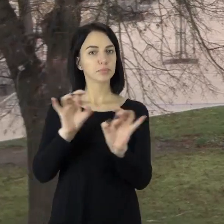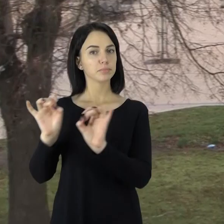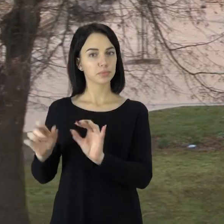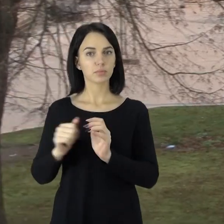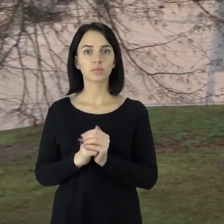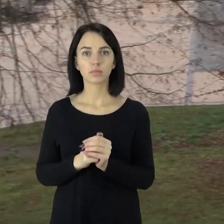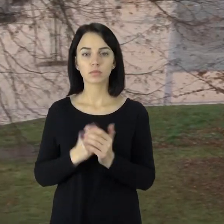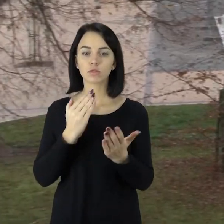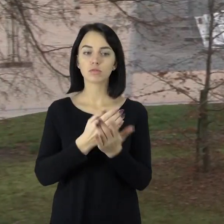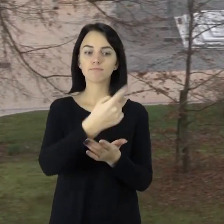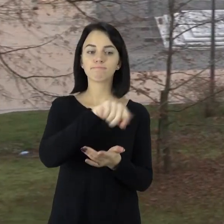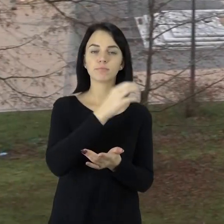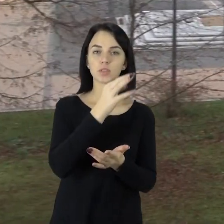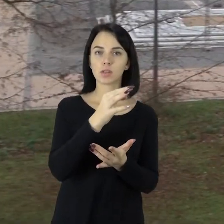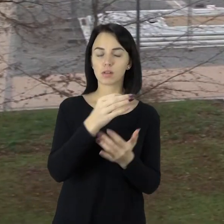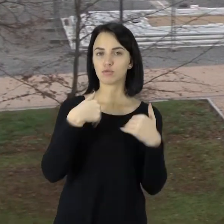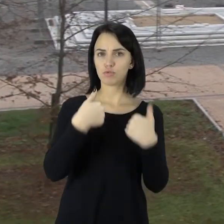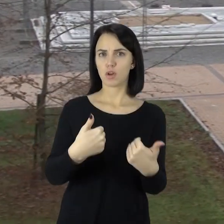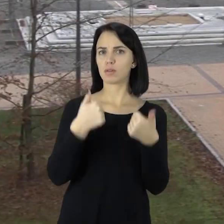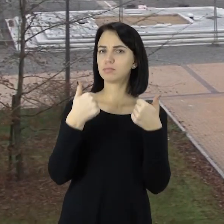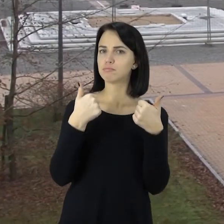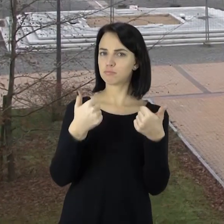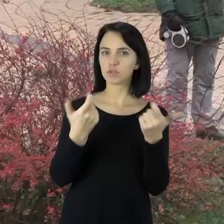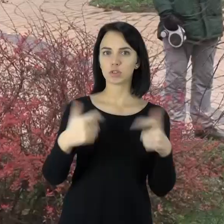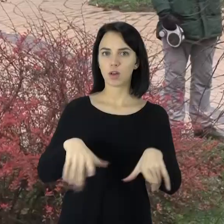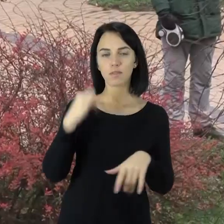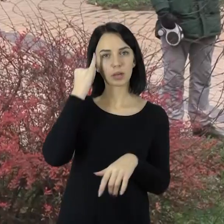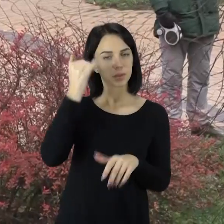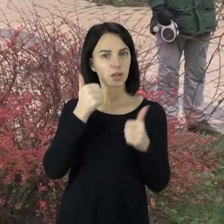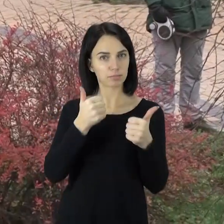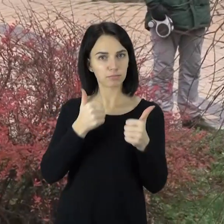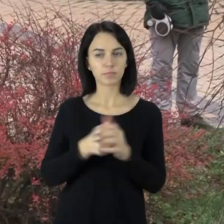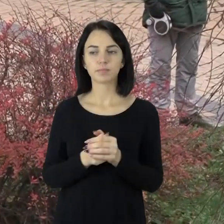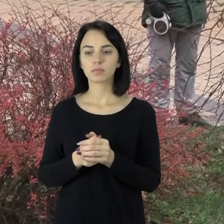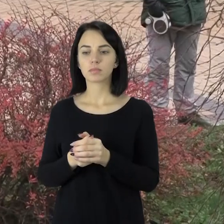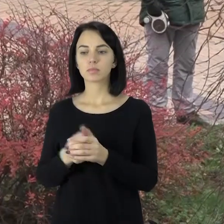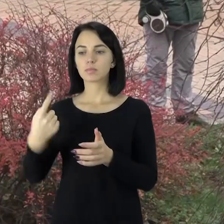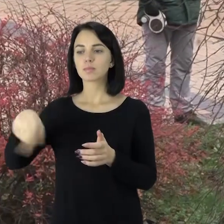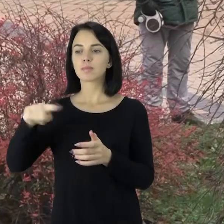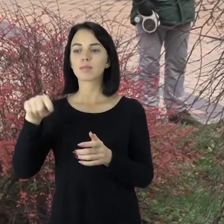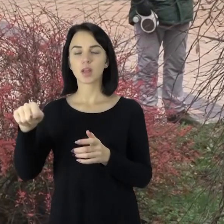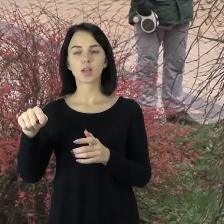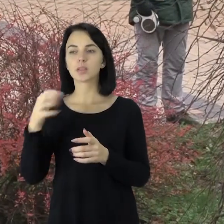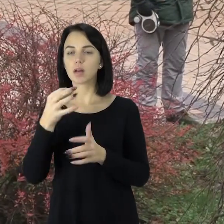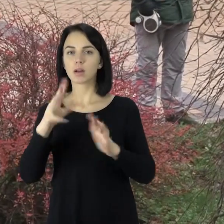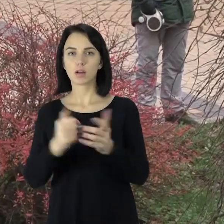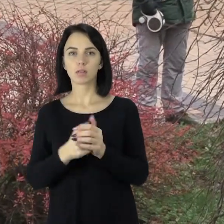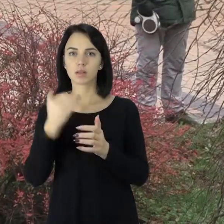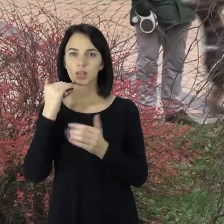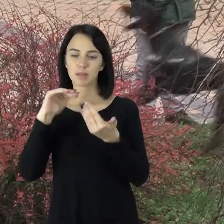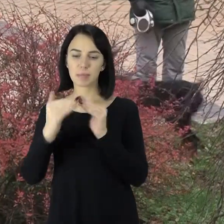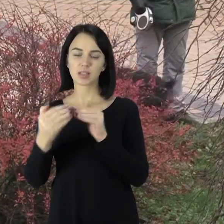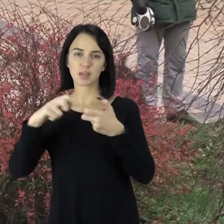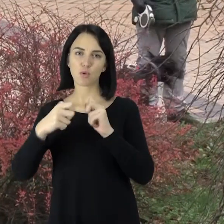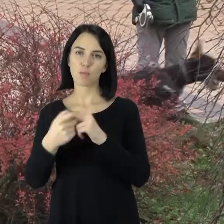išsiskiria. Vieni sako, kad tai sveikintina savivaldybės iniciatyva. Kiti, kad miestėsti kur kas svarbėsnių